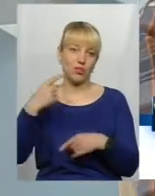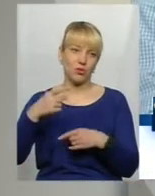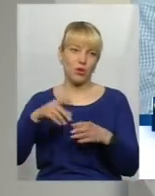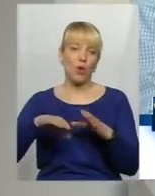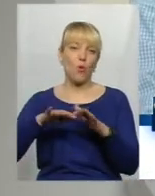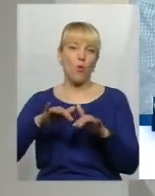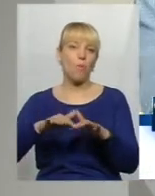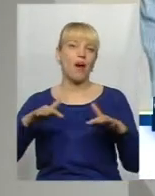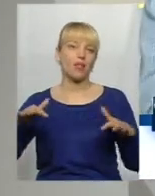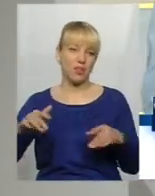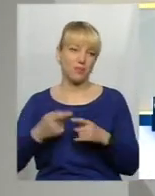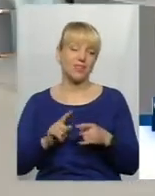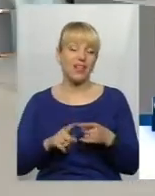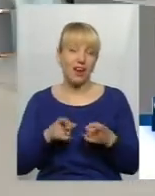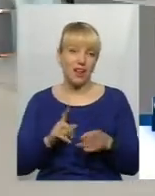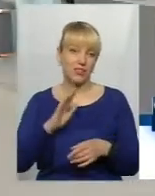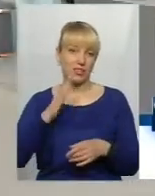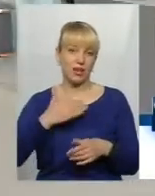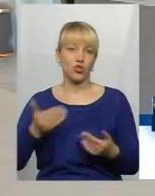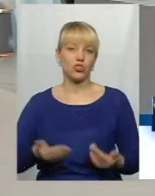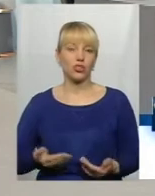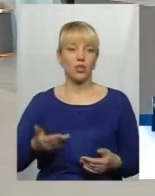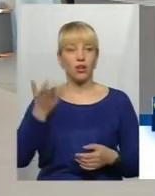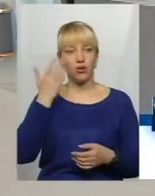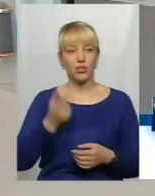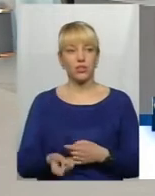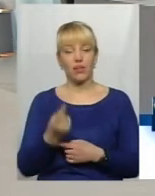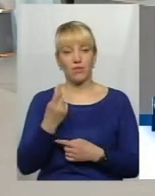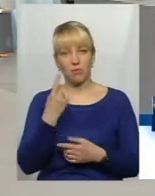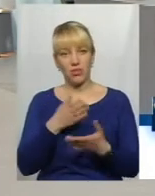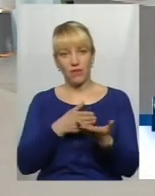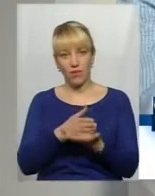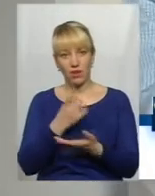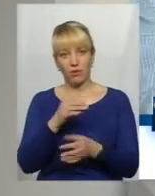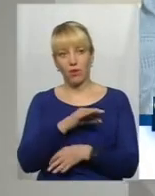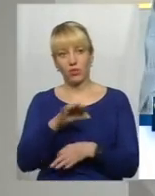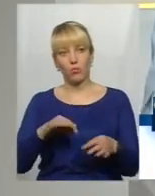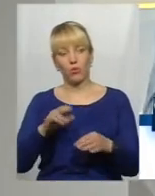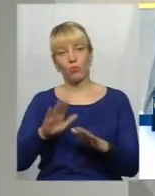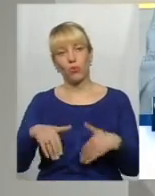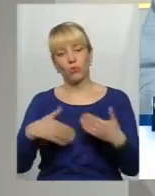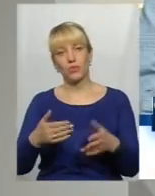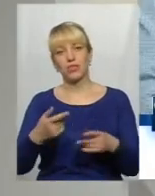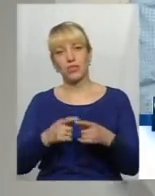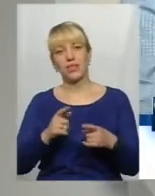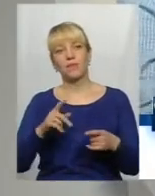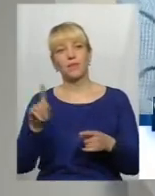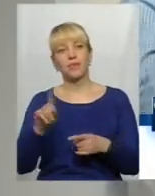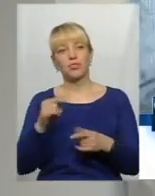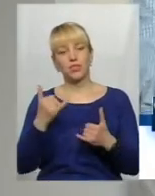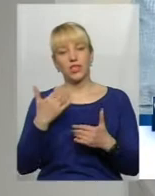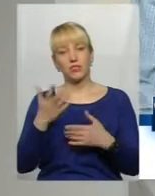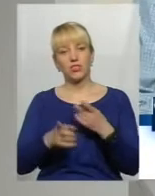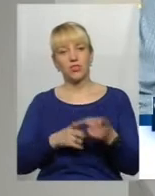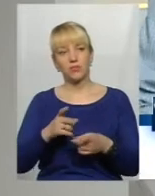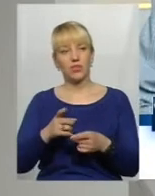реальність нашого життя. Але, разом, з'явився перший варіант, перший проєкт пропозиції інституту, який зараз, вони вже змінні,